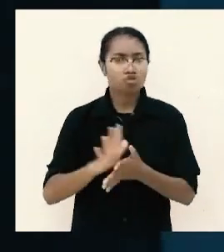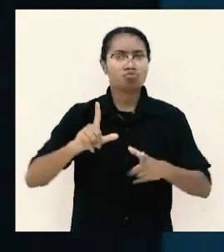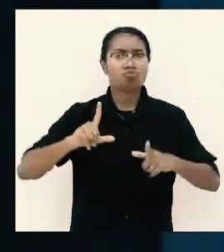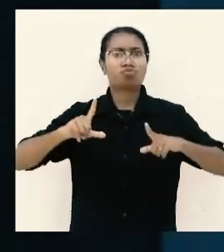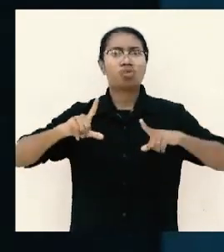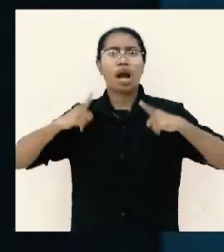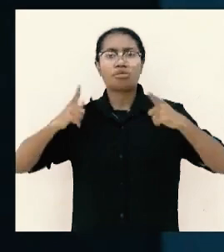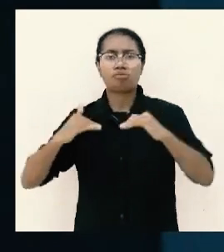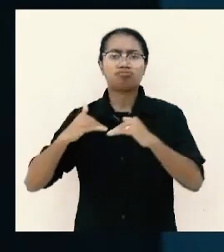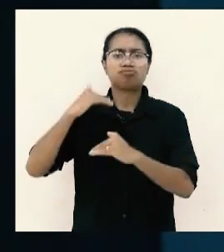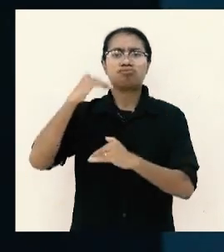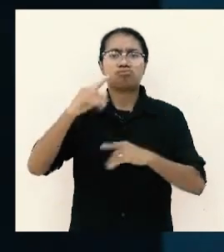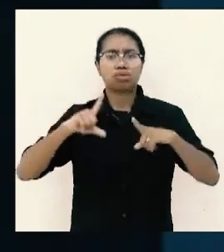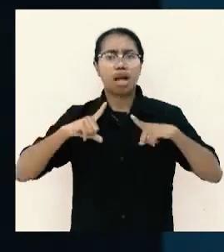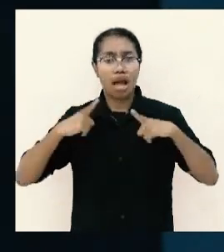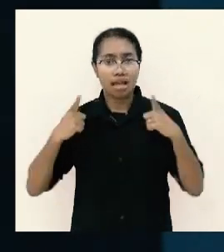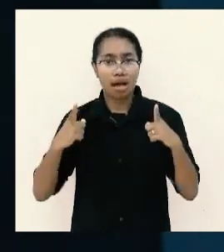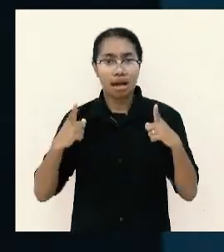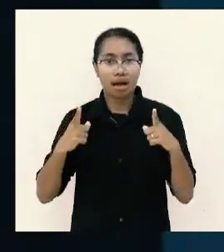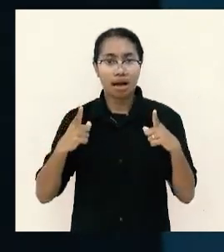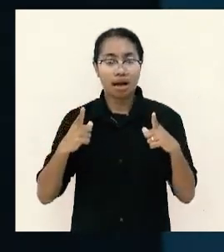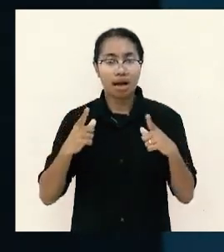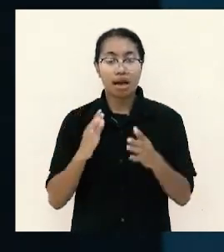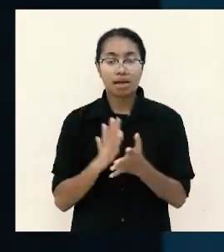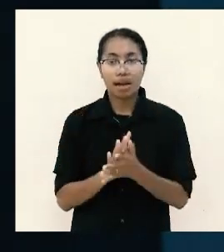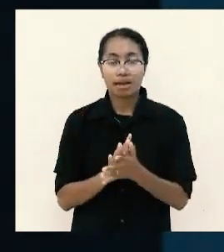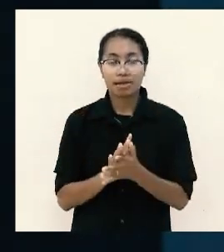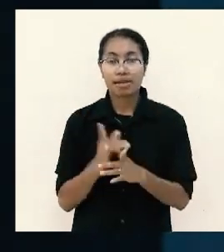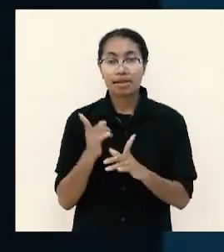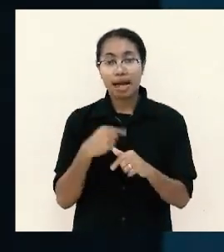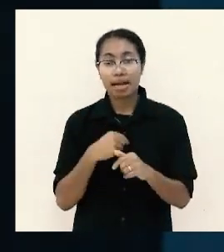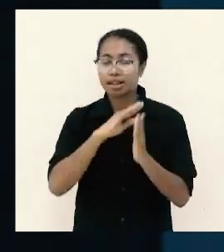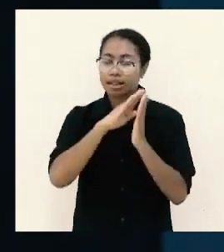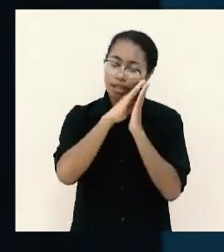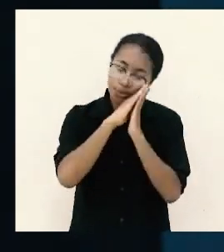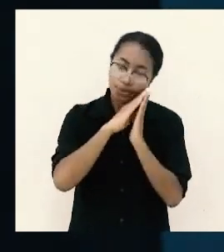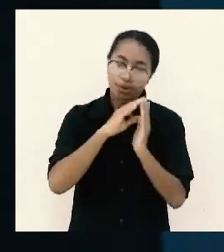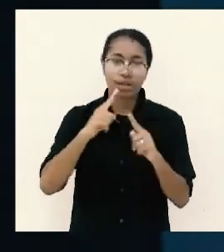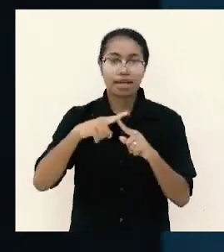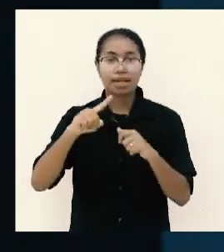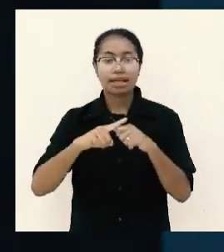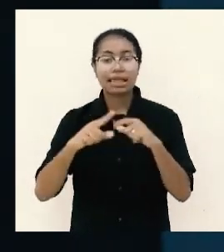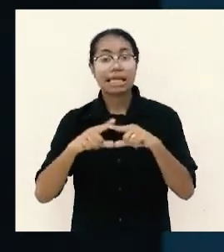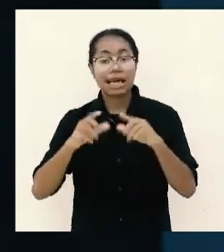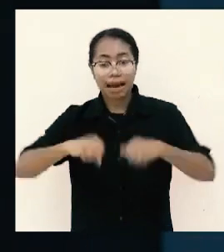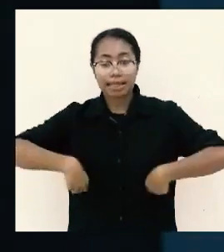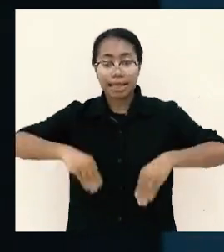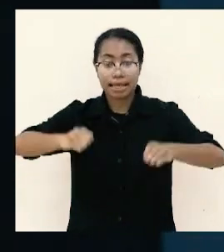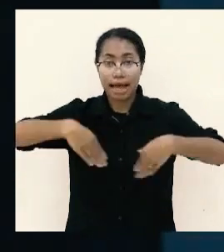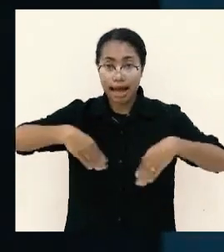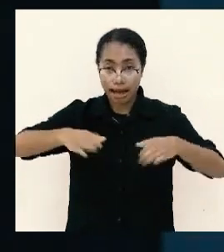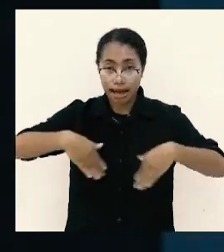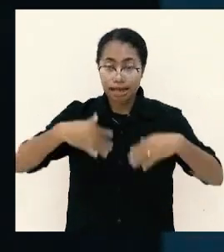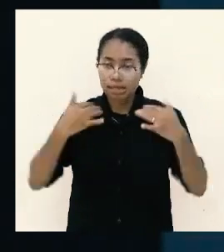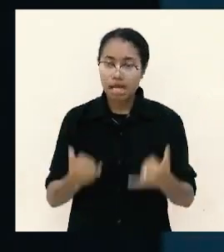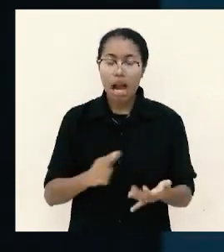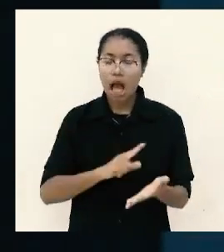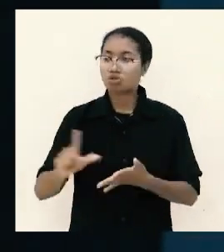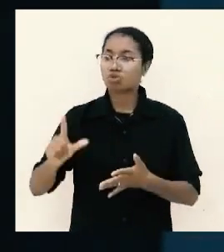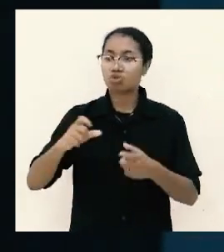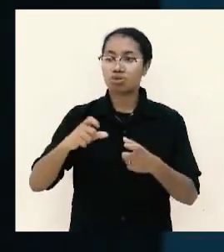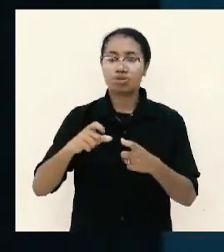melonjak jadi kaya dari tidur di tikar lalu sekarang spring bed